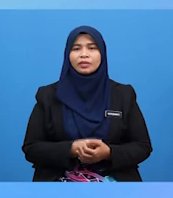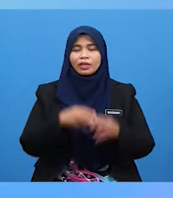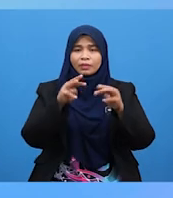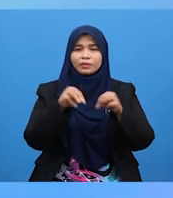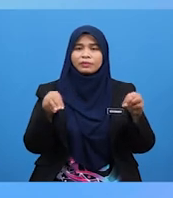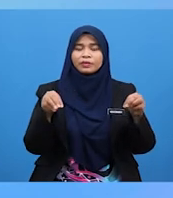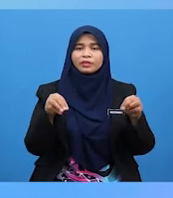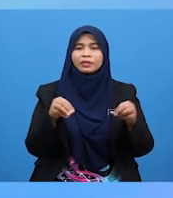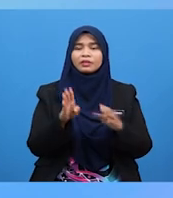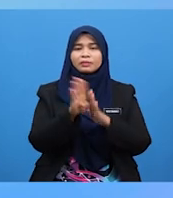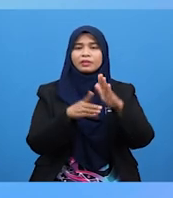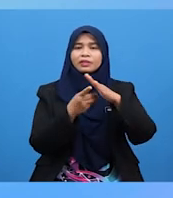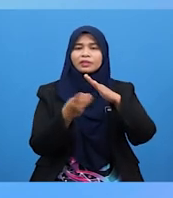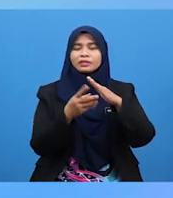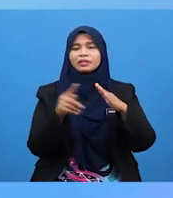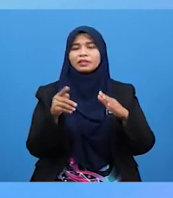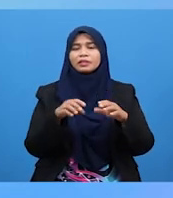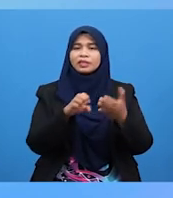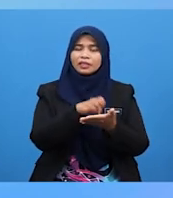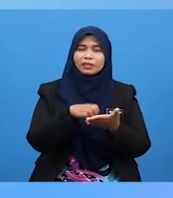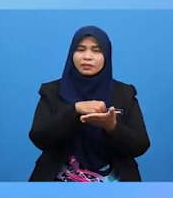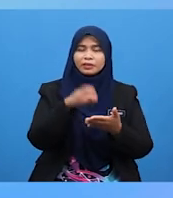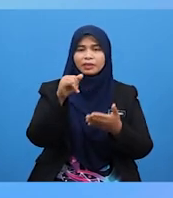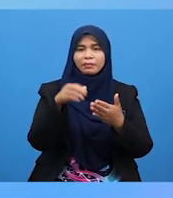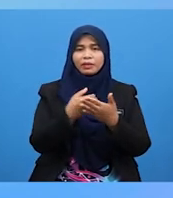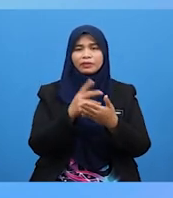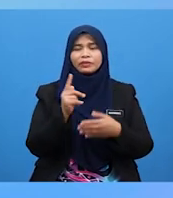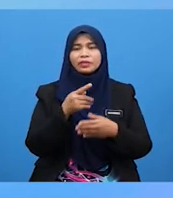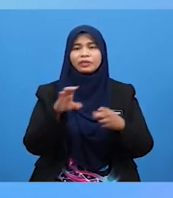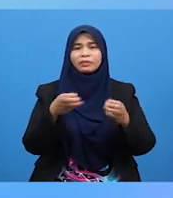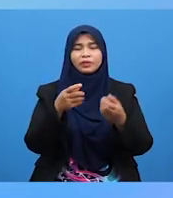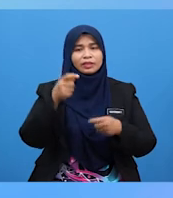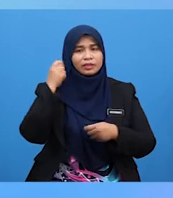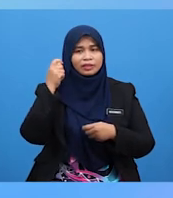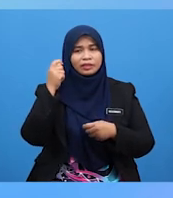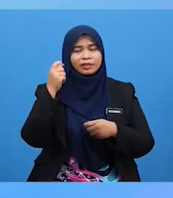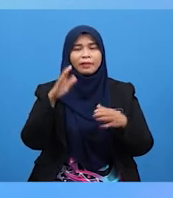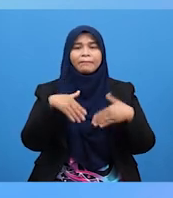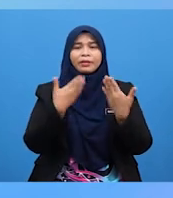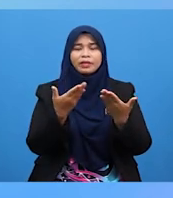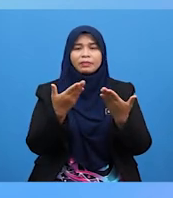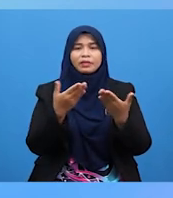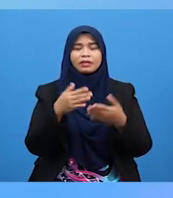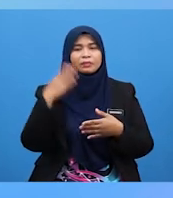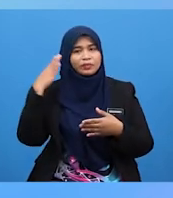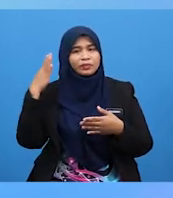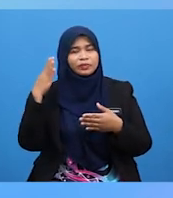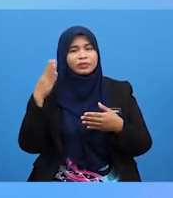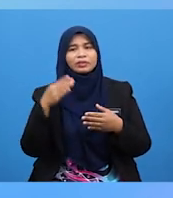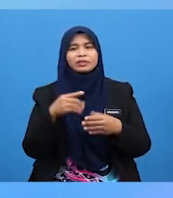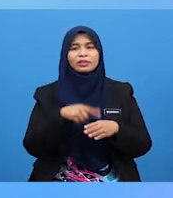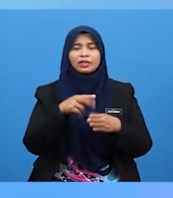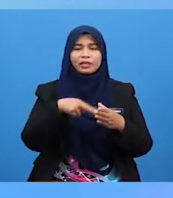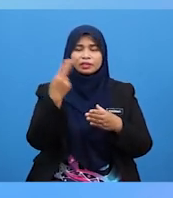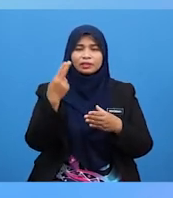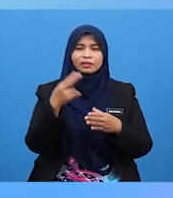Murid-murid Berdasarkan Eksperimen Yang Baru Baru Kita Jalankan Sebentar Tadi Bagaimanakah Bunyi Terhasil